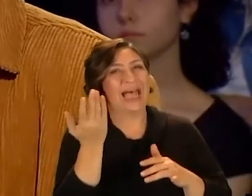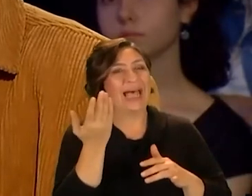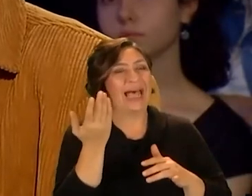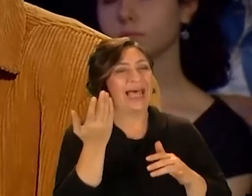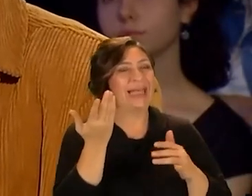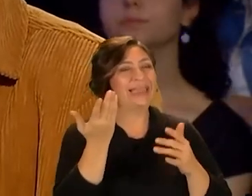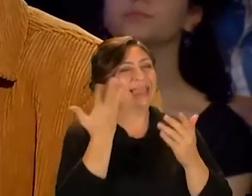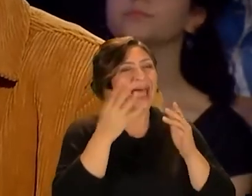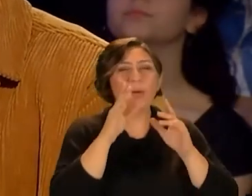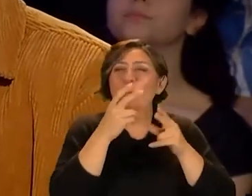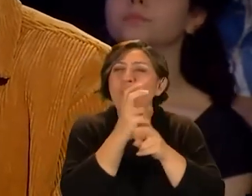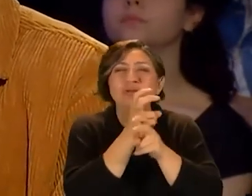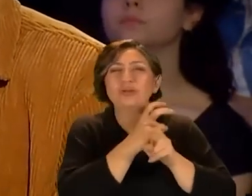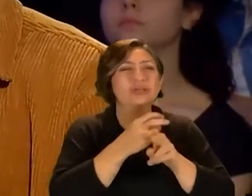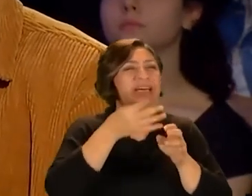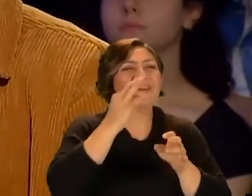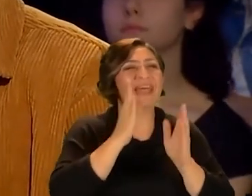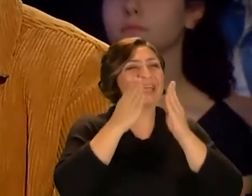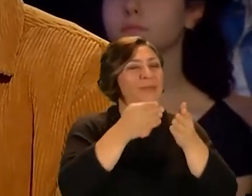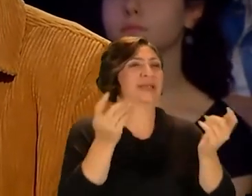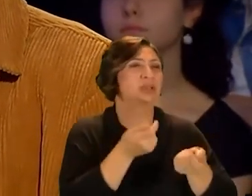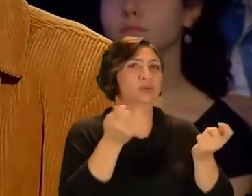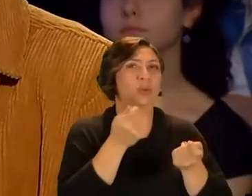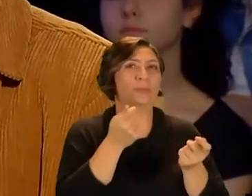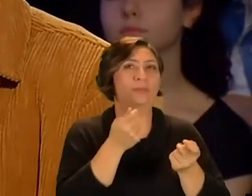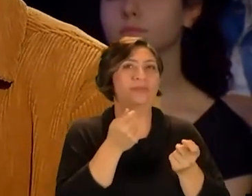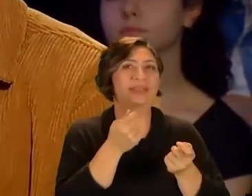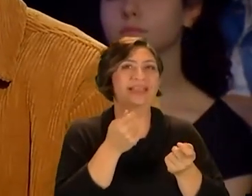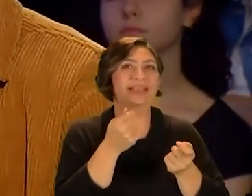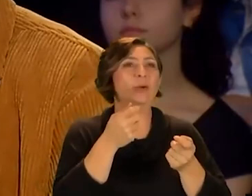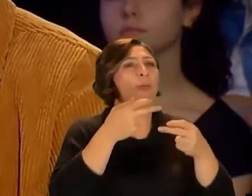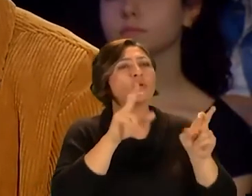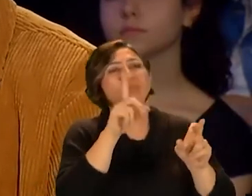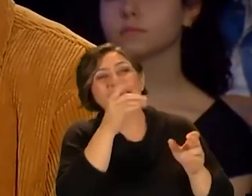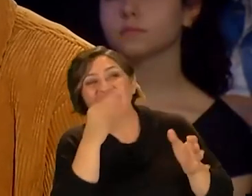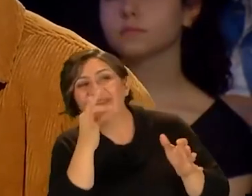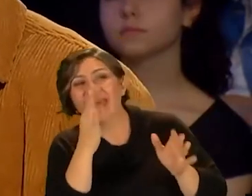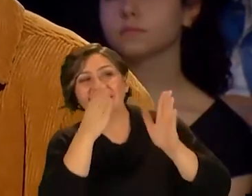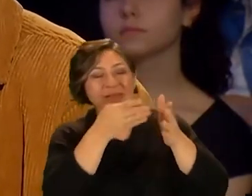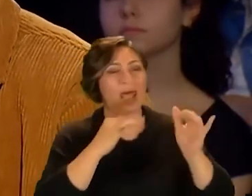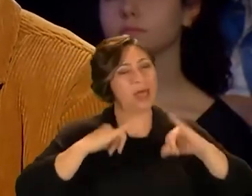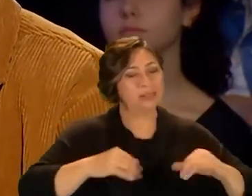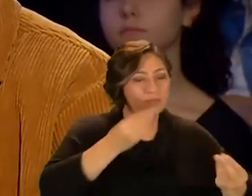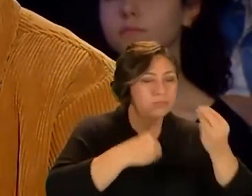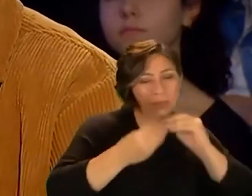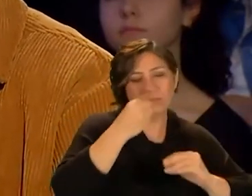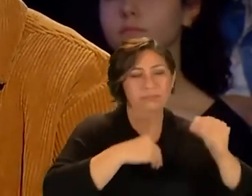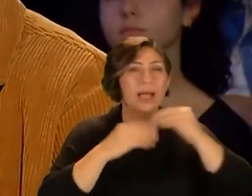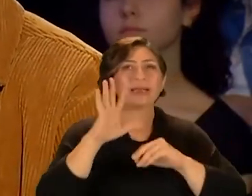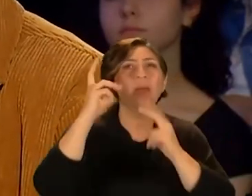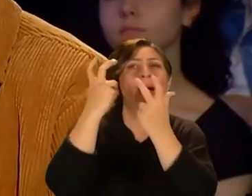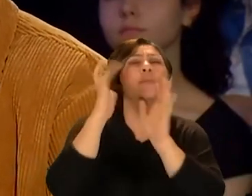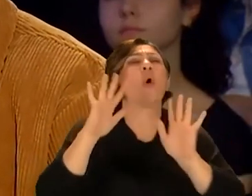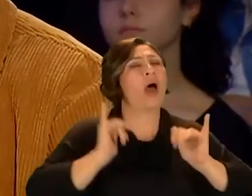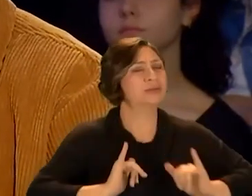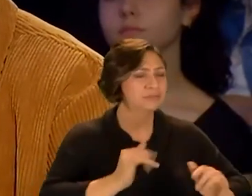daha tenha kafelere gitmeye çalışıyorum Yani çalışıyorum dediğim işte tenha bir kafeye gittiğimde daha rahat yemek yiyorum Sanki